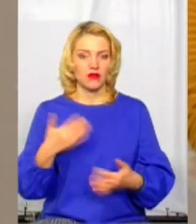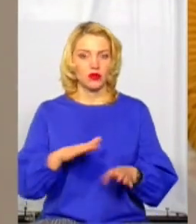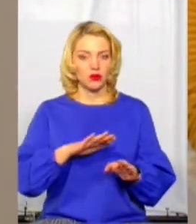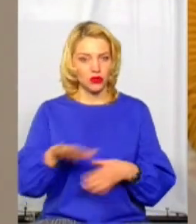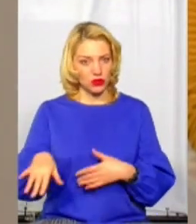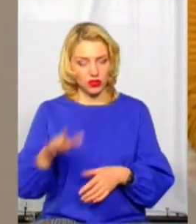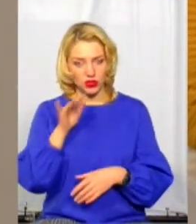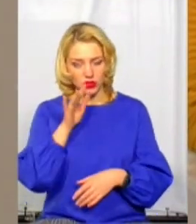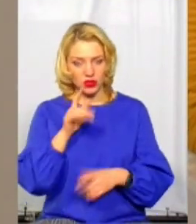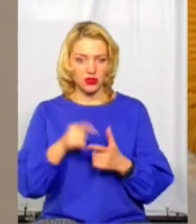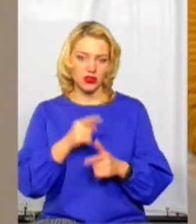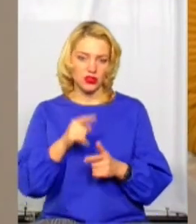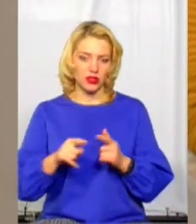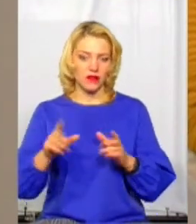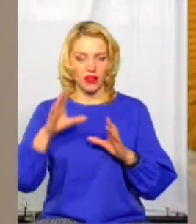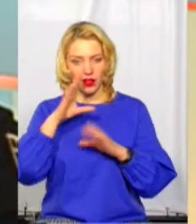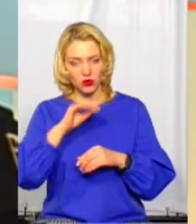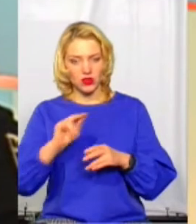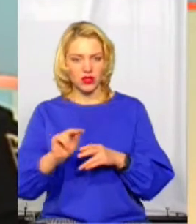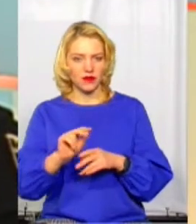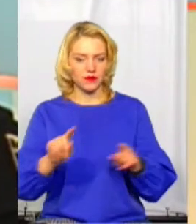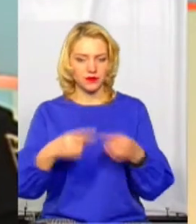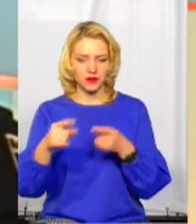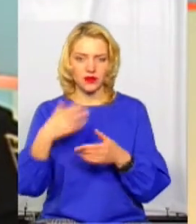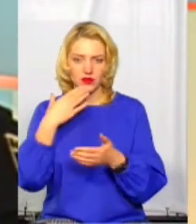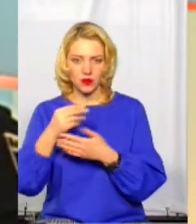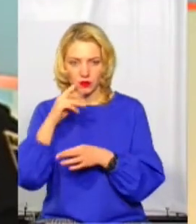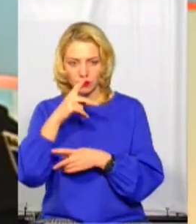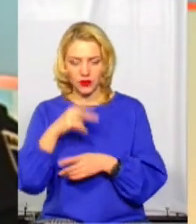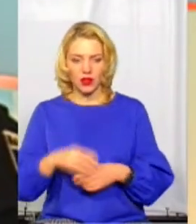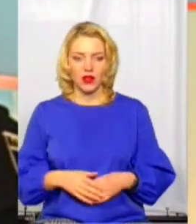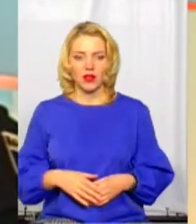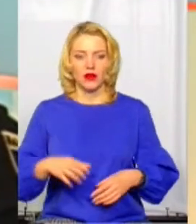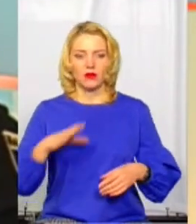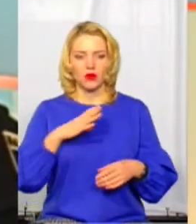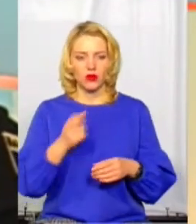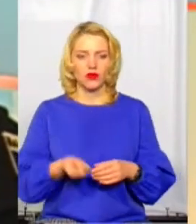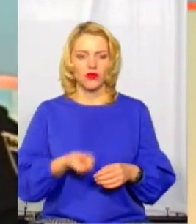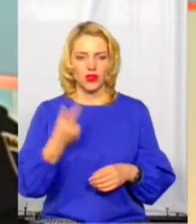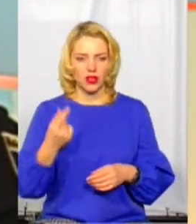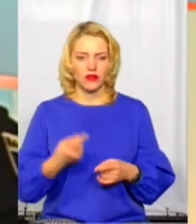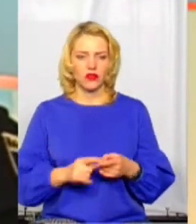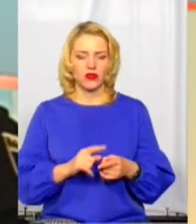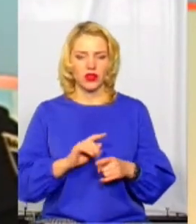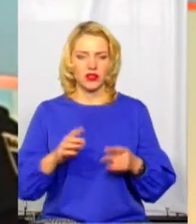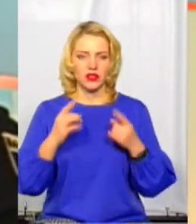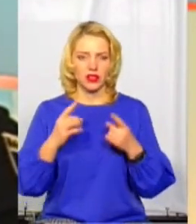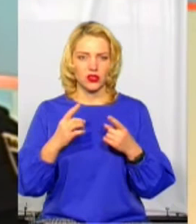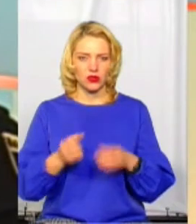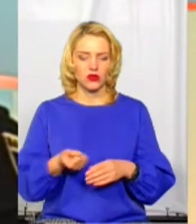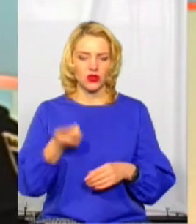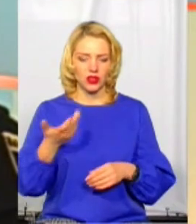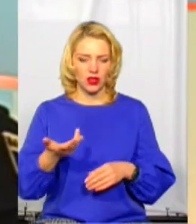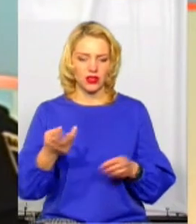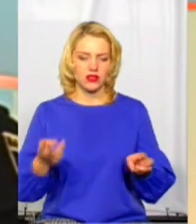справні вогнегасники? Так, дійсно, під час рейду було виявлено певну незначну кількість вогнегасників, які не пройшли